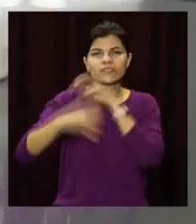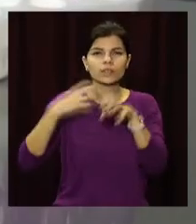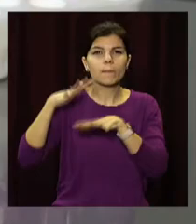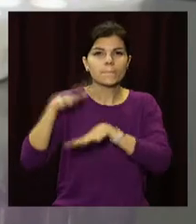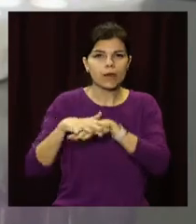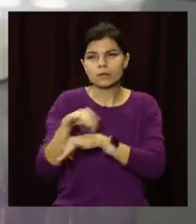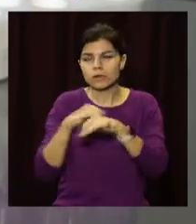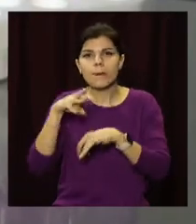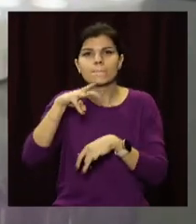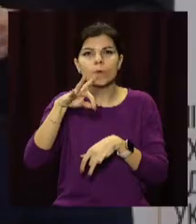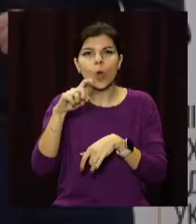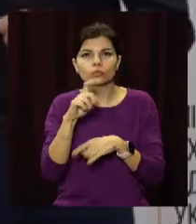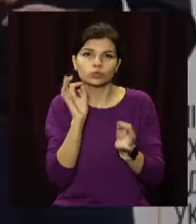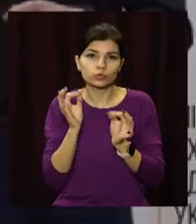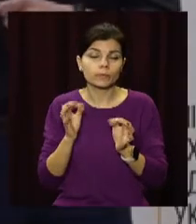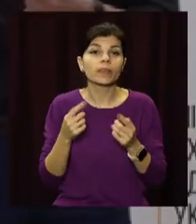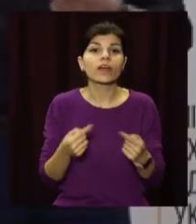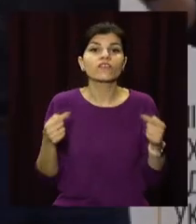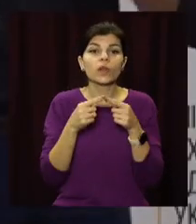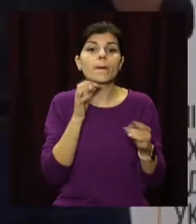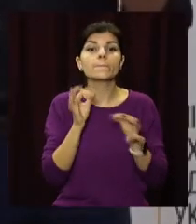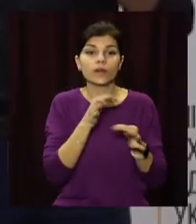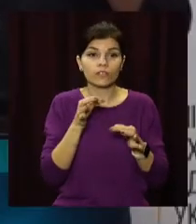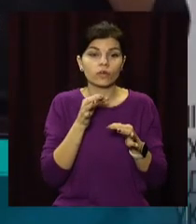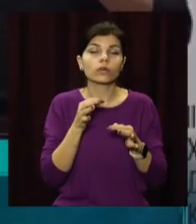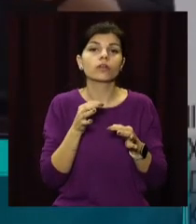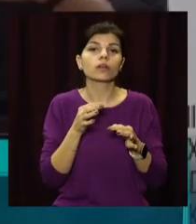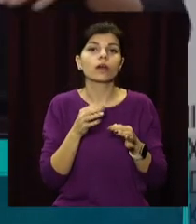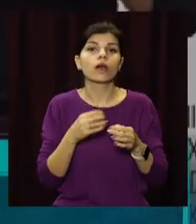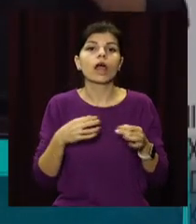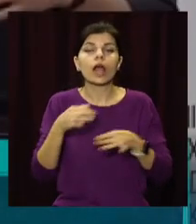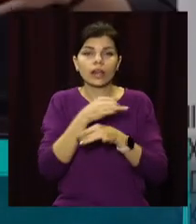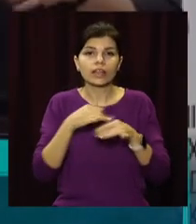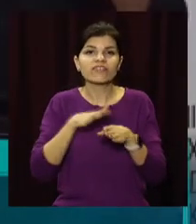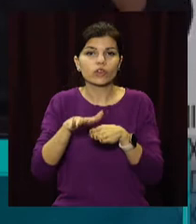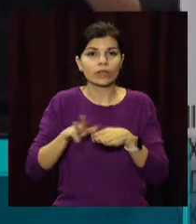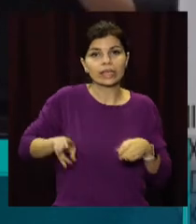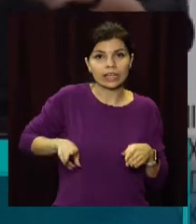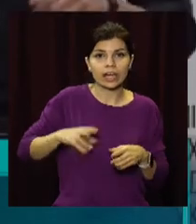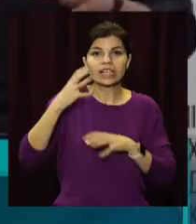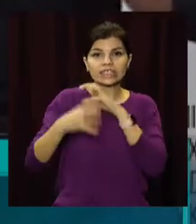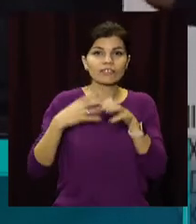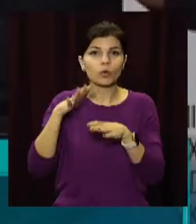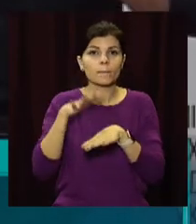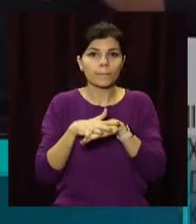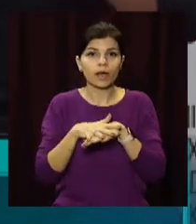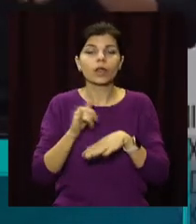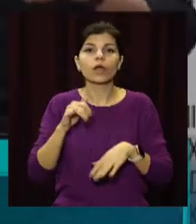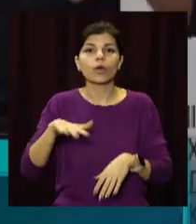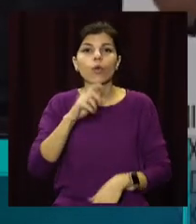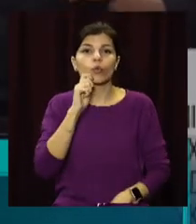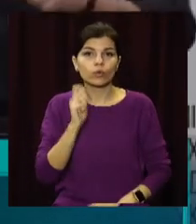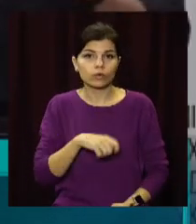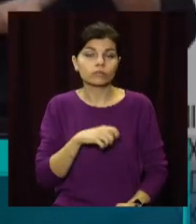розробляла спільно з МОЗ. Відповідні переговори ведуться між Радою виконавчих директорів Світового банку та урядом